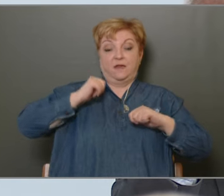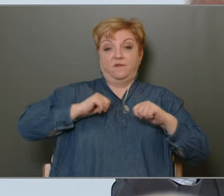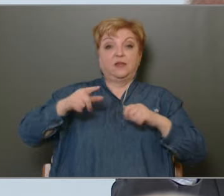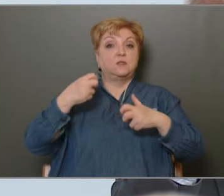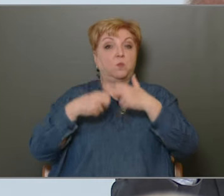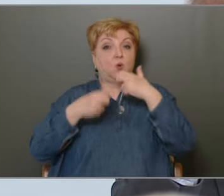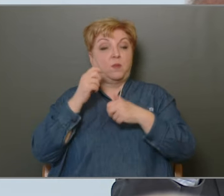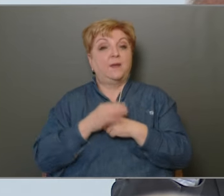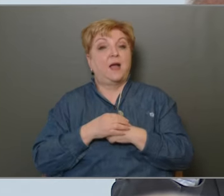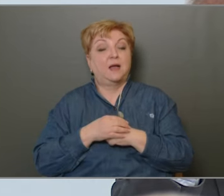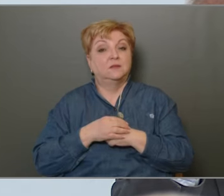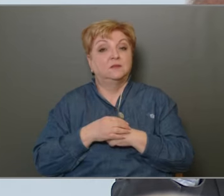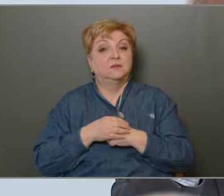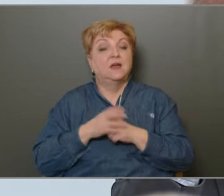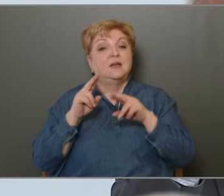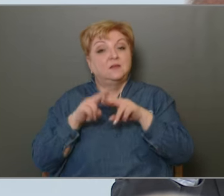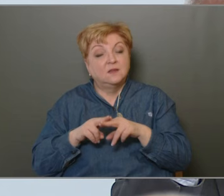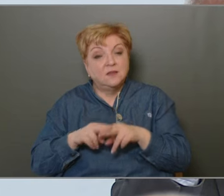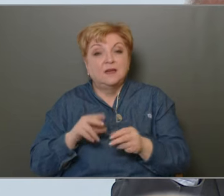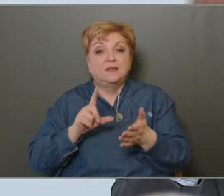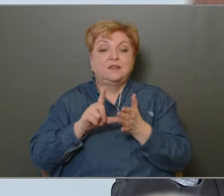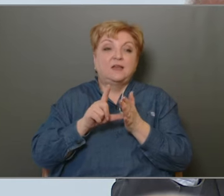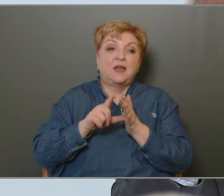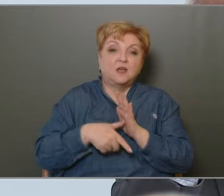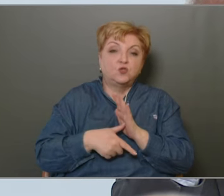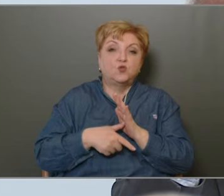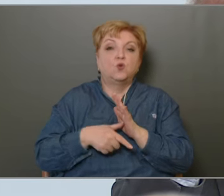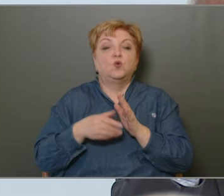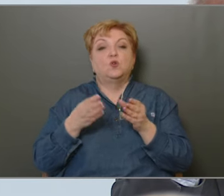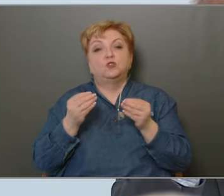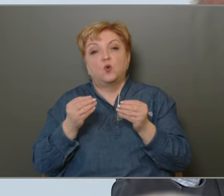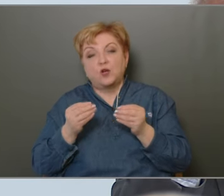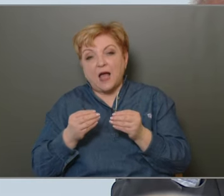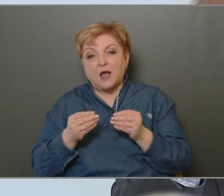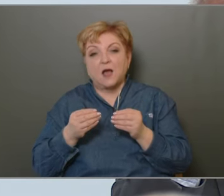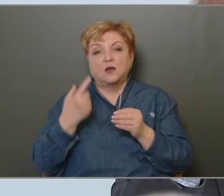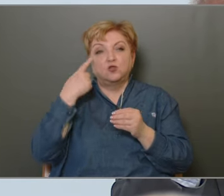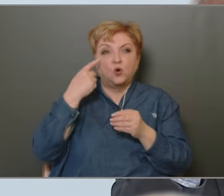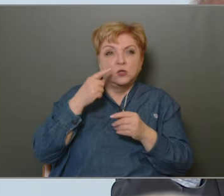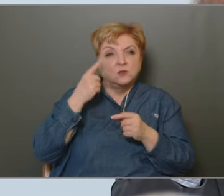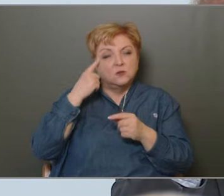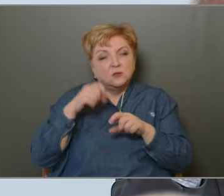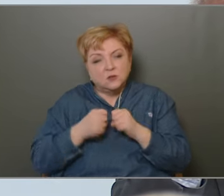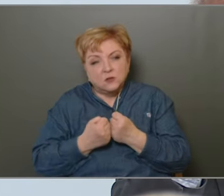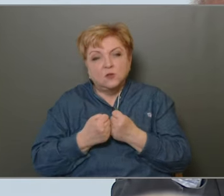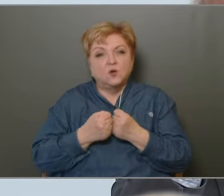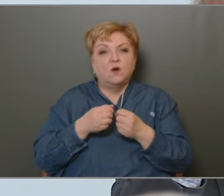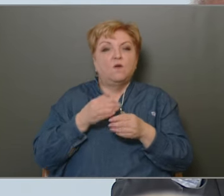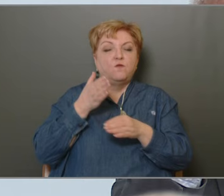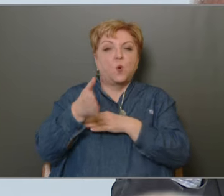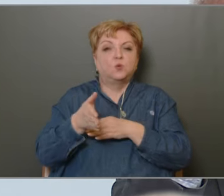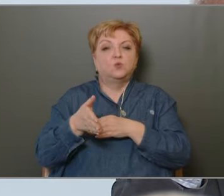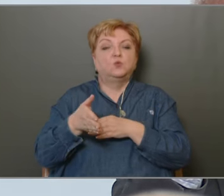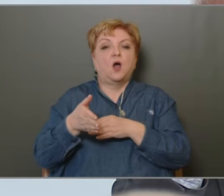problémákat Azok rendszerint nagyon késő, nagyon soká hosszú vívódás után fordulnak a nyilvánossághoz És itt